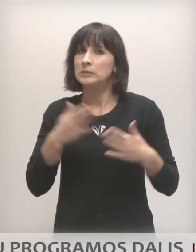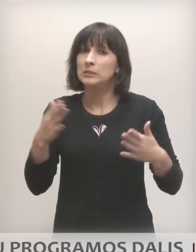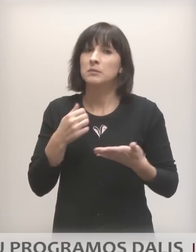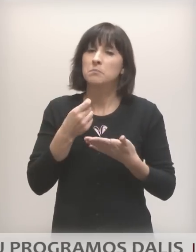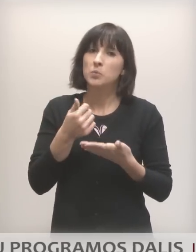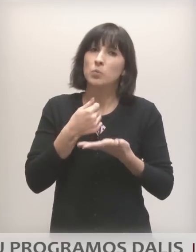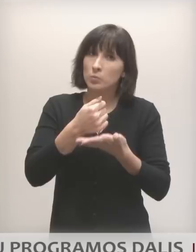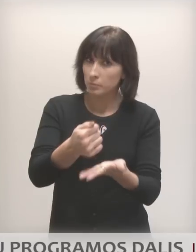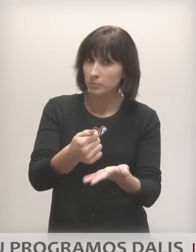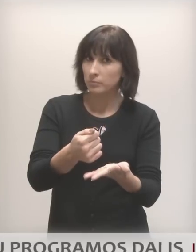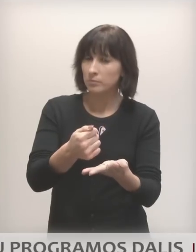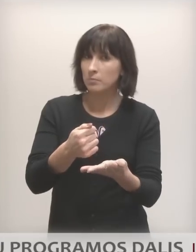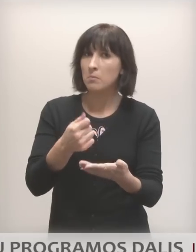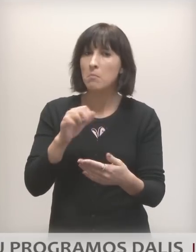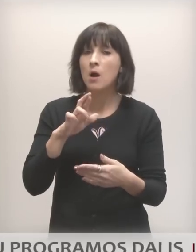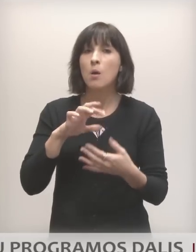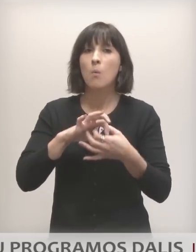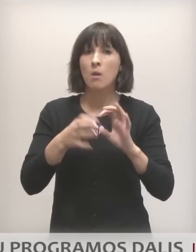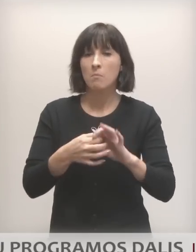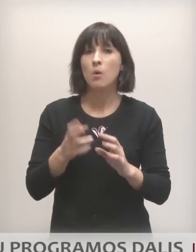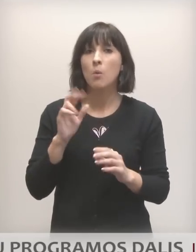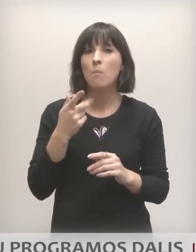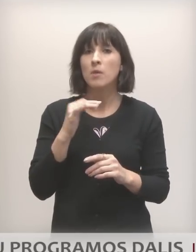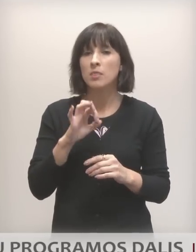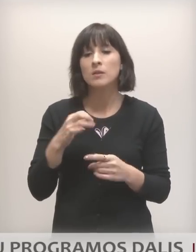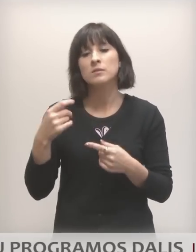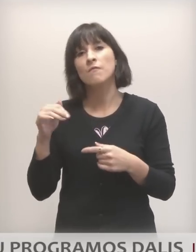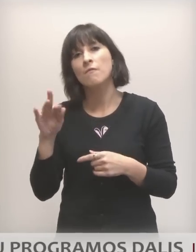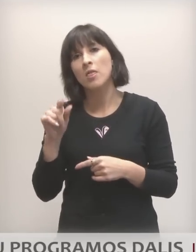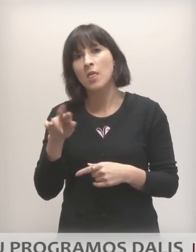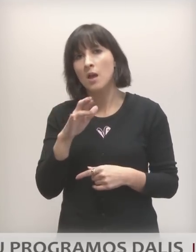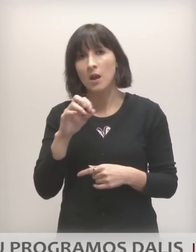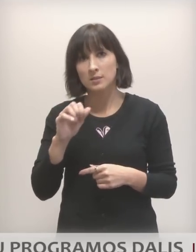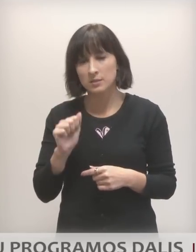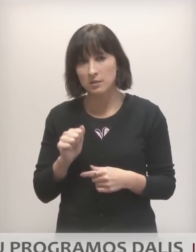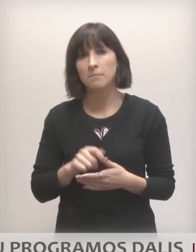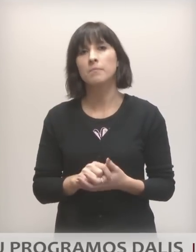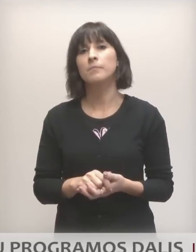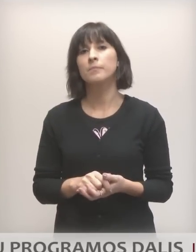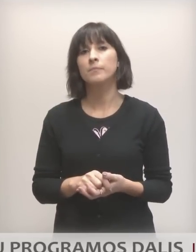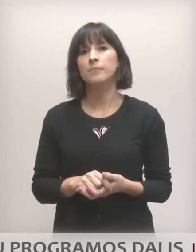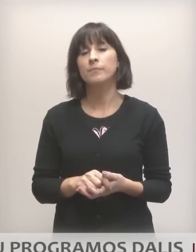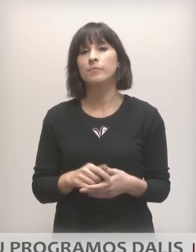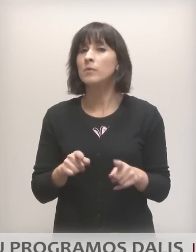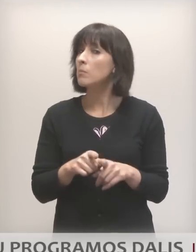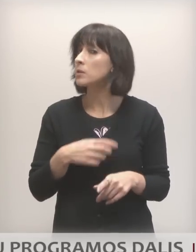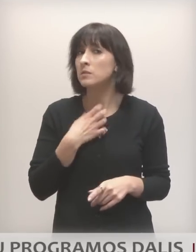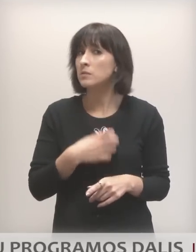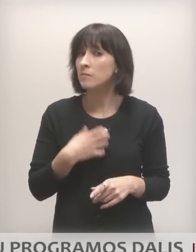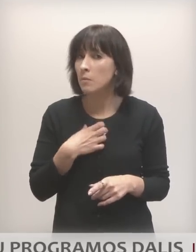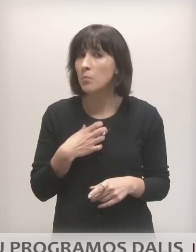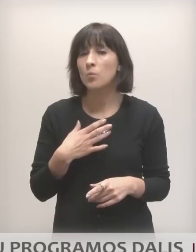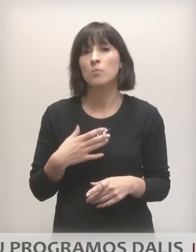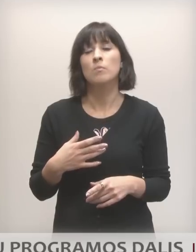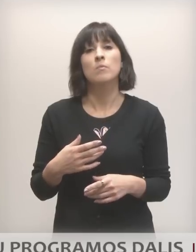paramos, pavyzdžiui, ir Parolimpiniam komitetui, atskirom federacijom. Ir svarbiausia, kad